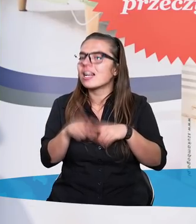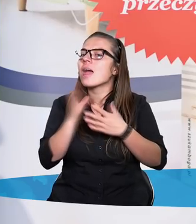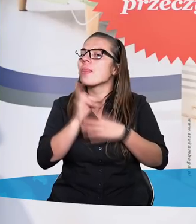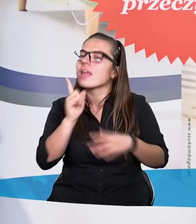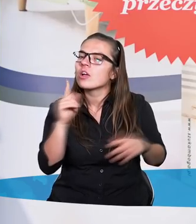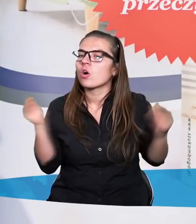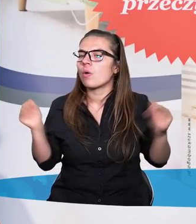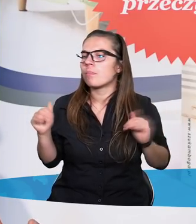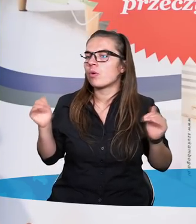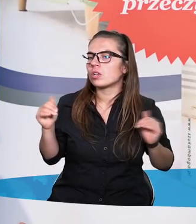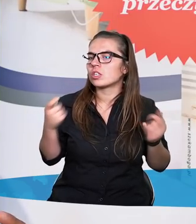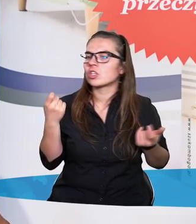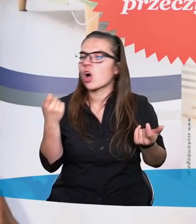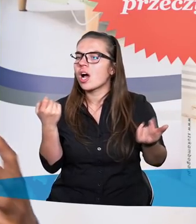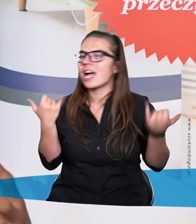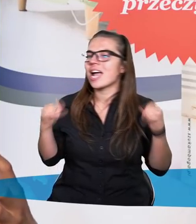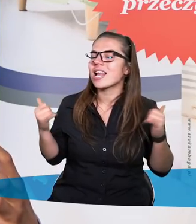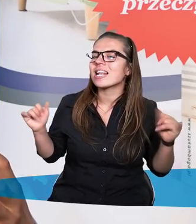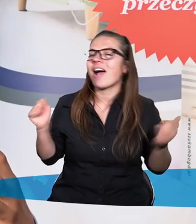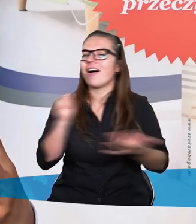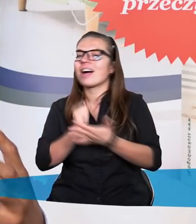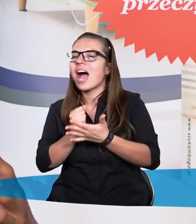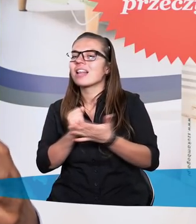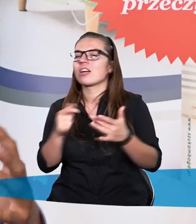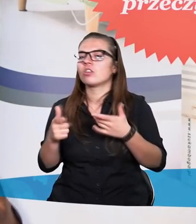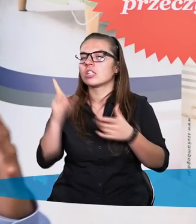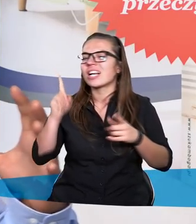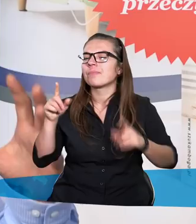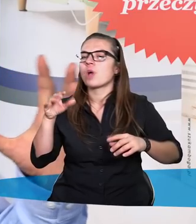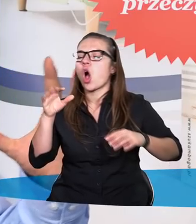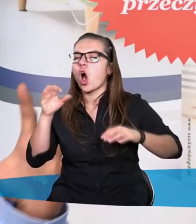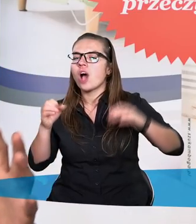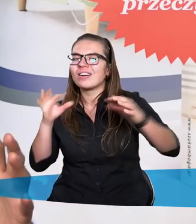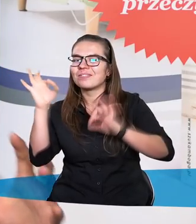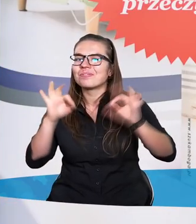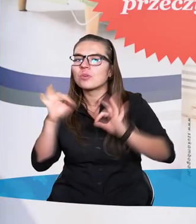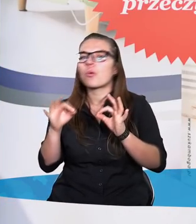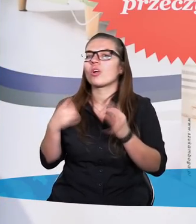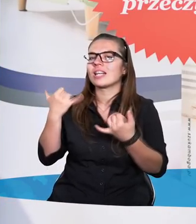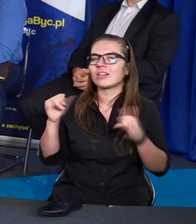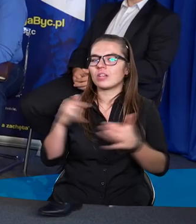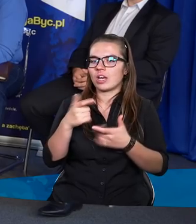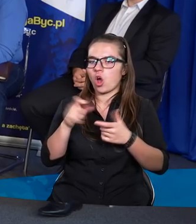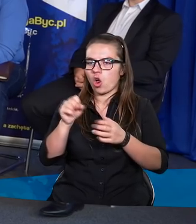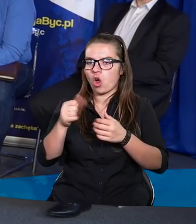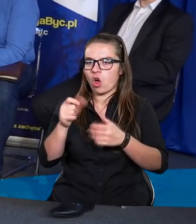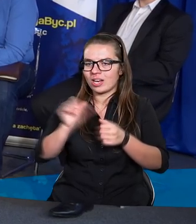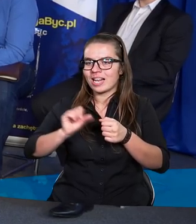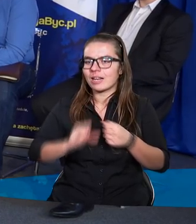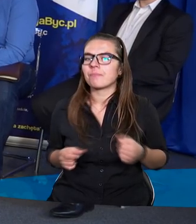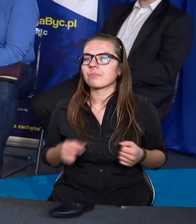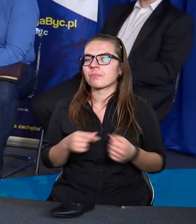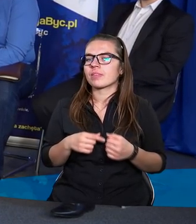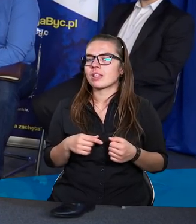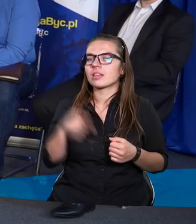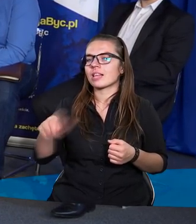tylko może trochę innymi kategoriami czasem oceniamy, tak, skalę pewnych wydarzeń. Czyli znowu tak